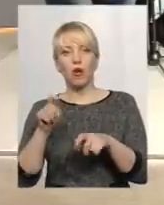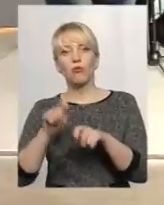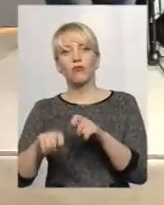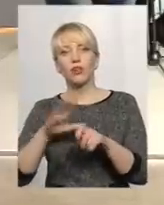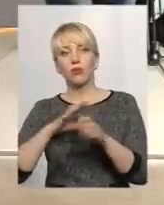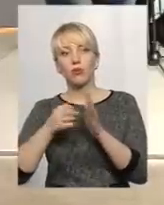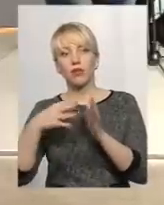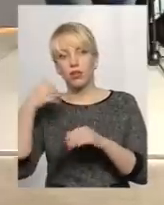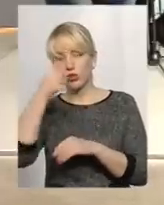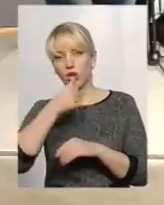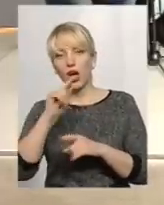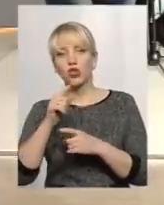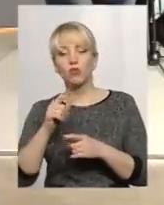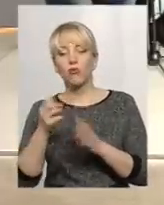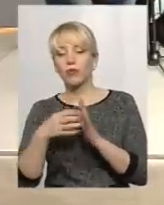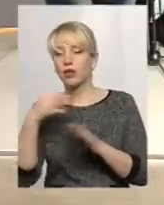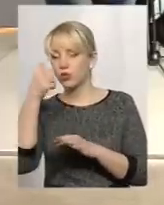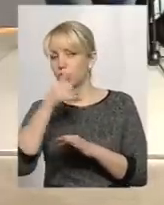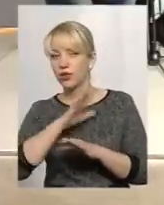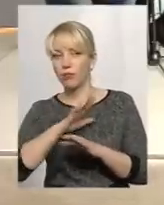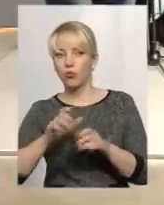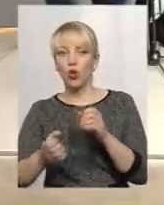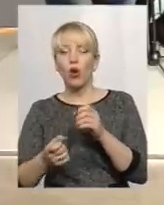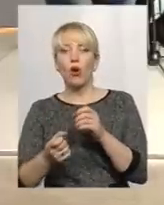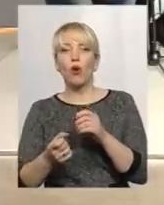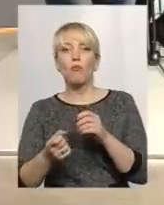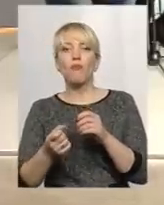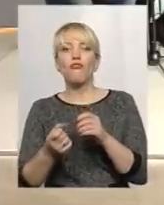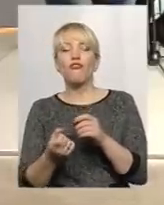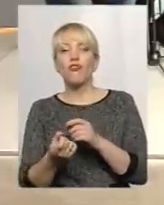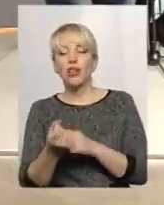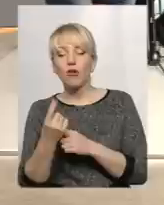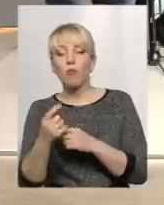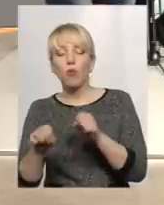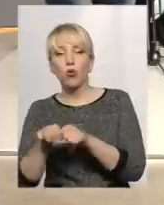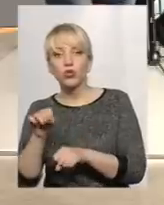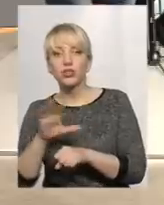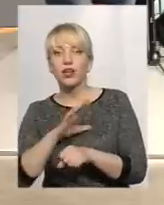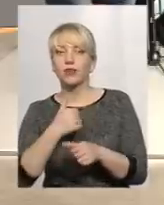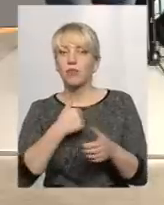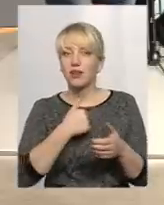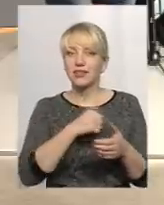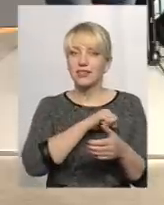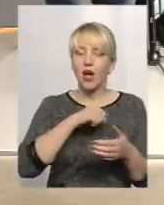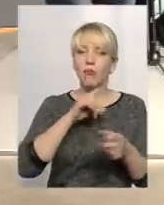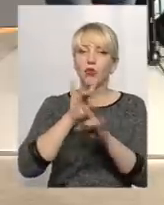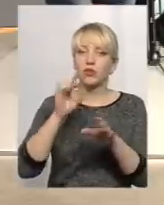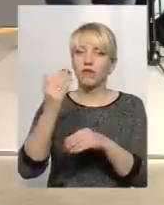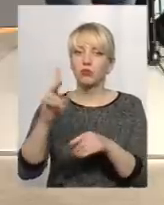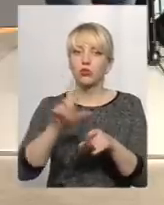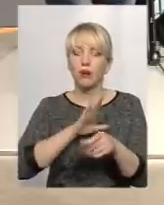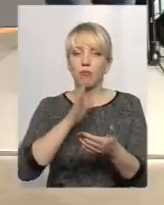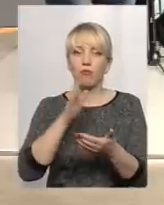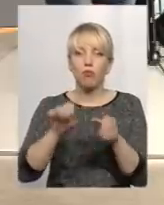-му році Державна ікологічна інспекція не виявила порушення, як ви трактуєте, яке було з 13-го року? В 15-му році ви пишете, що все нормально було. По перлині Поділля,